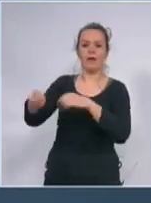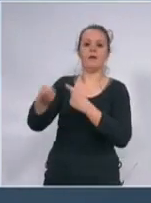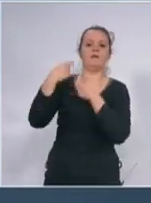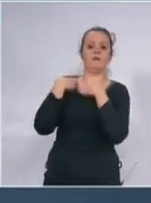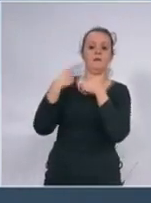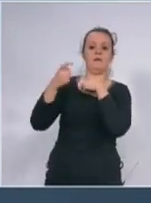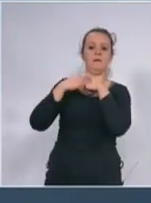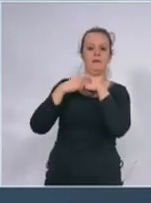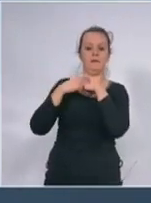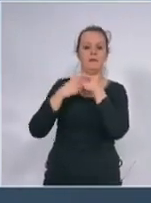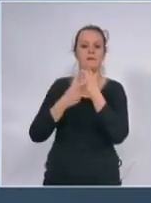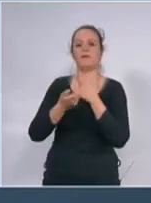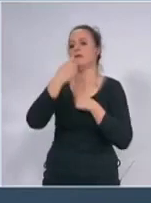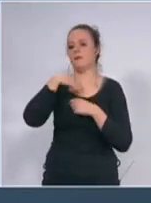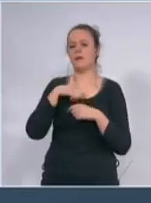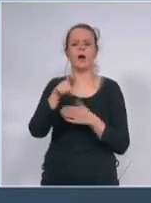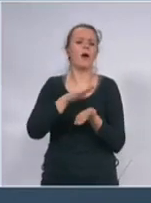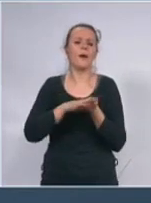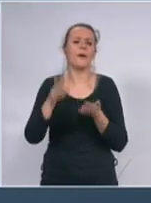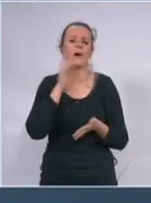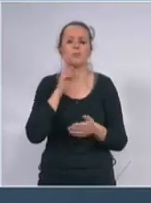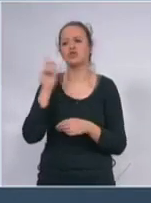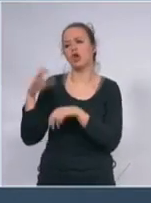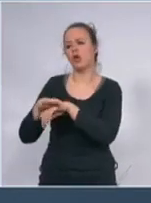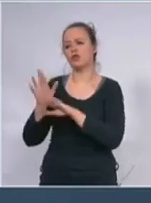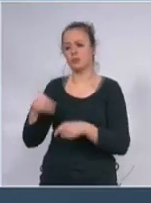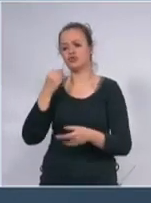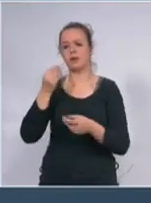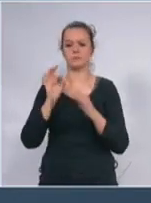da ja to prostim jezikom govori doktori će posle moći bolje nego ja